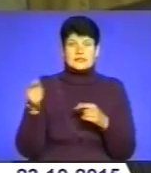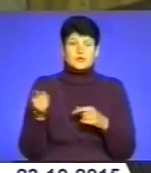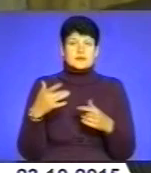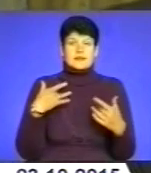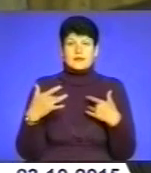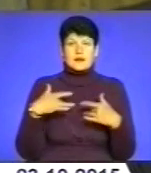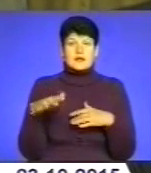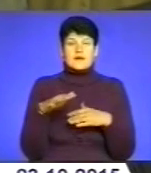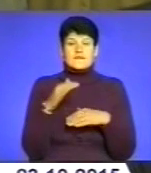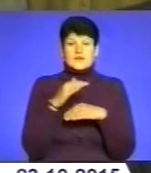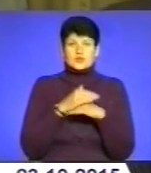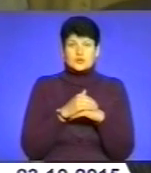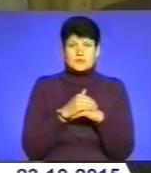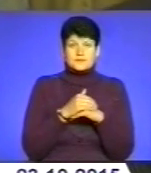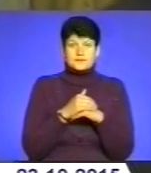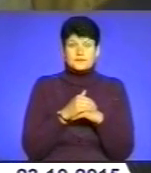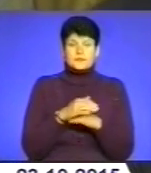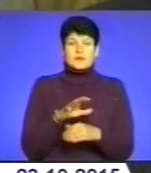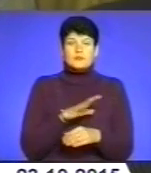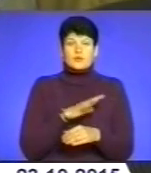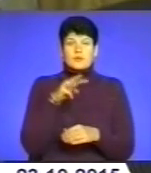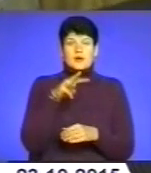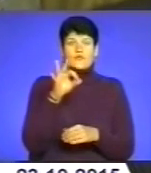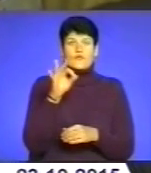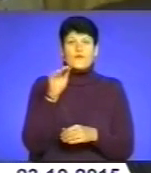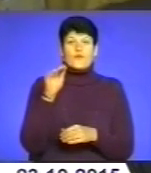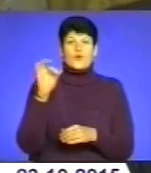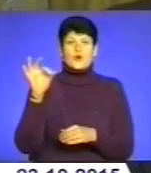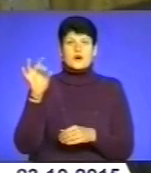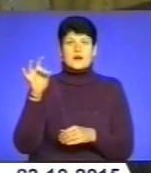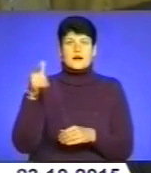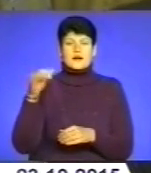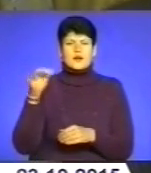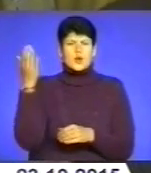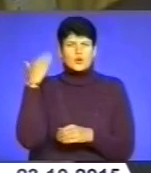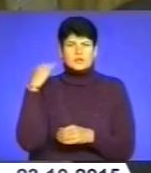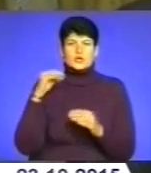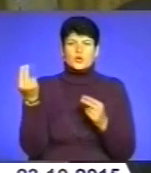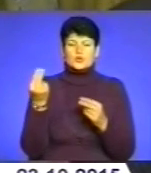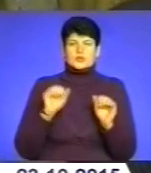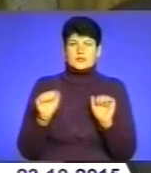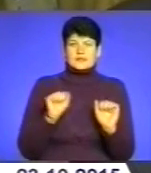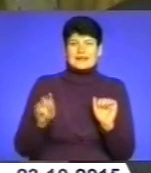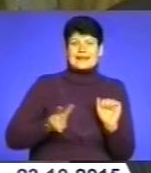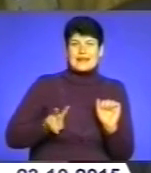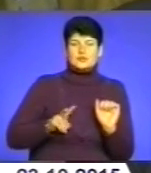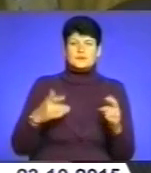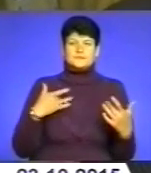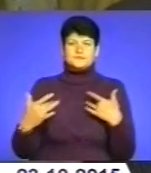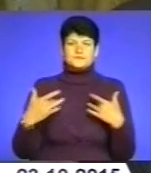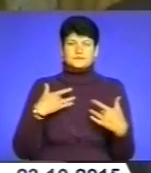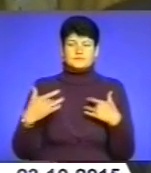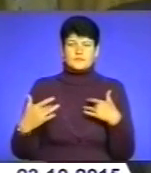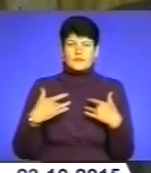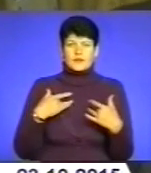вечори», вибачайте за тавтологію, стояв Михайло Форгель, колишній художній керівник, директор драматичного театру,